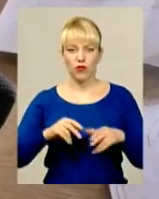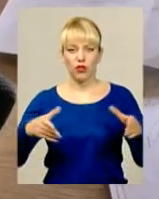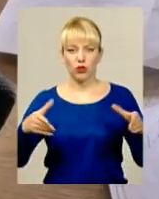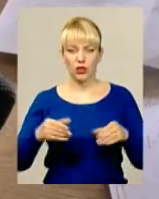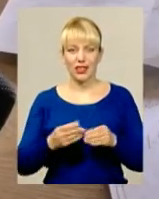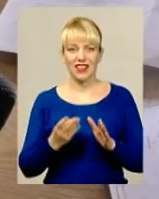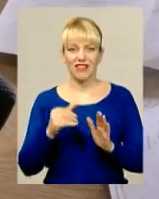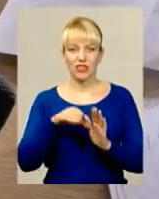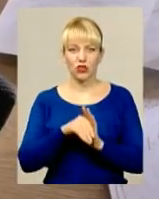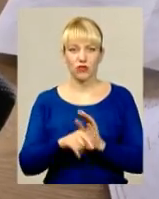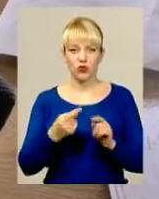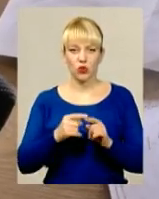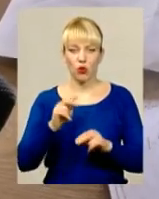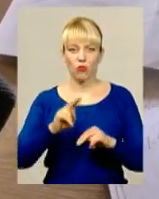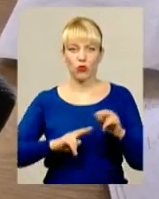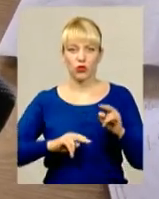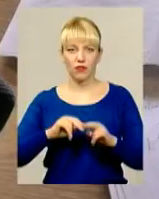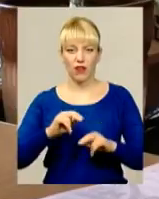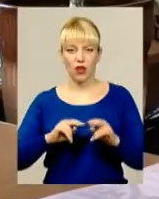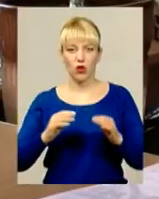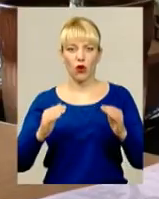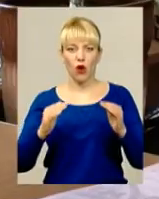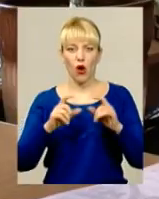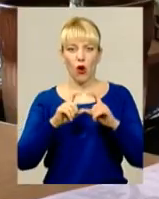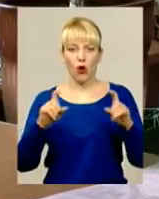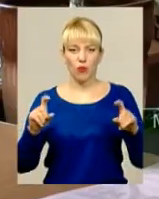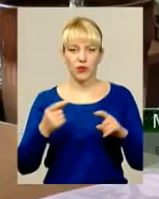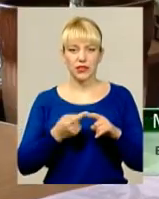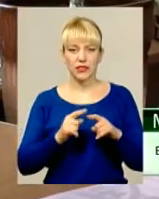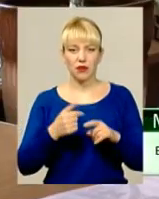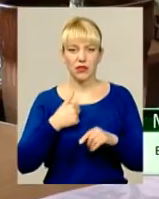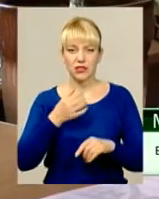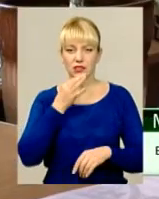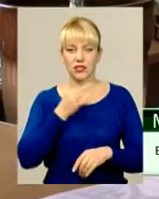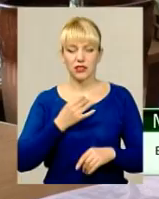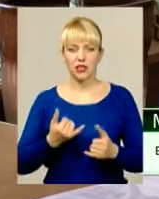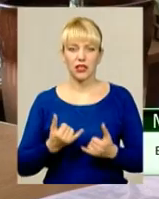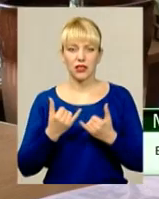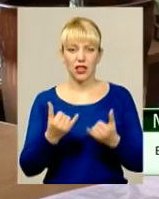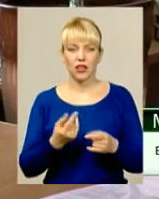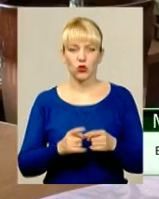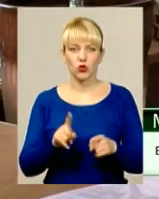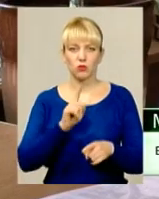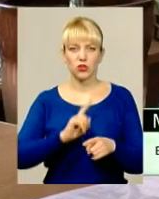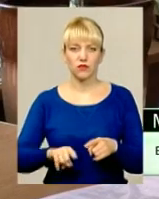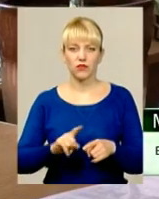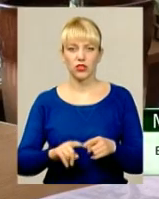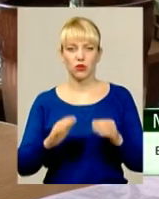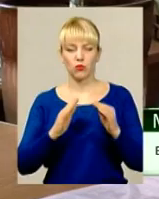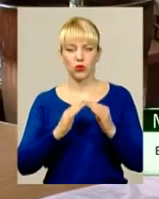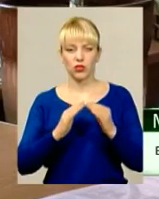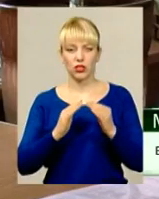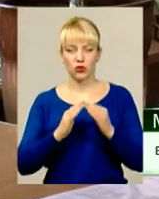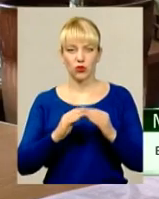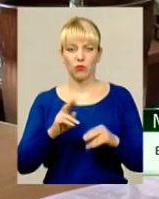будівельного об'єкту. Мета – завершити будівництво. Мені сказали, для того, щоб будувати быстріше будинок, ми організуємо